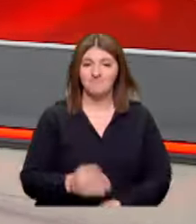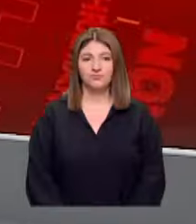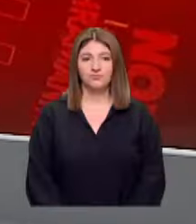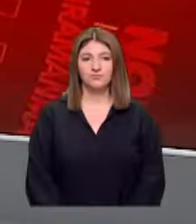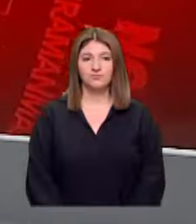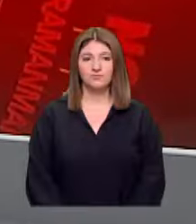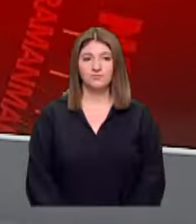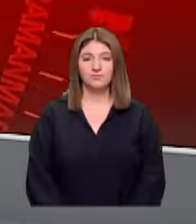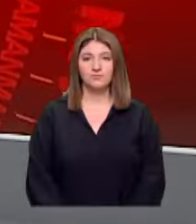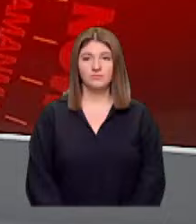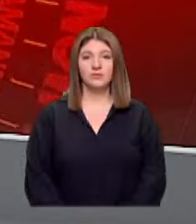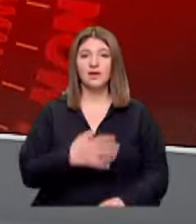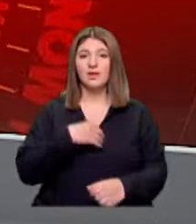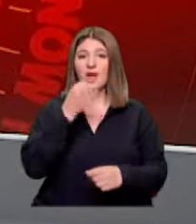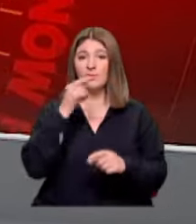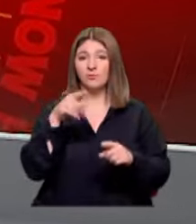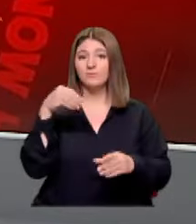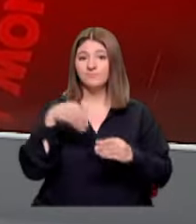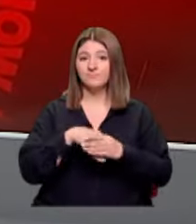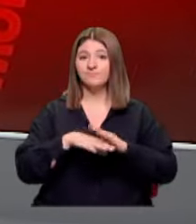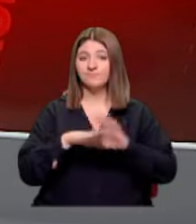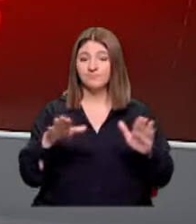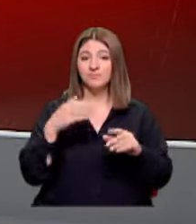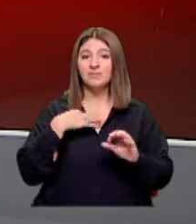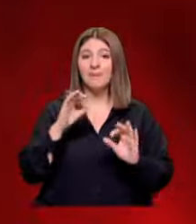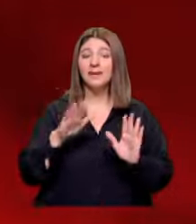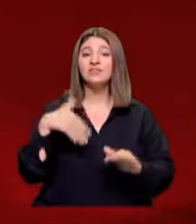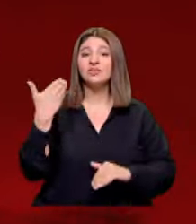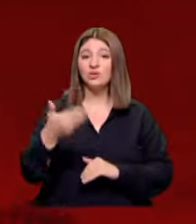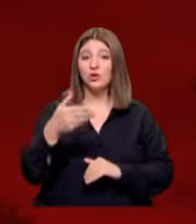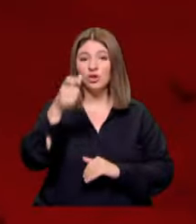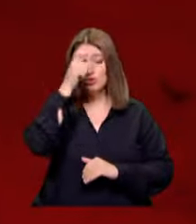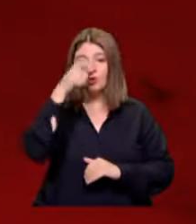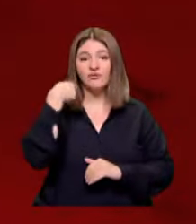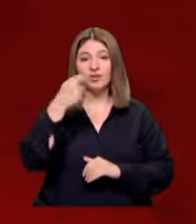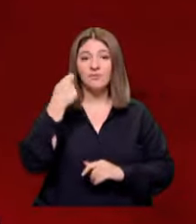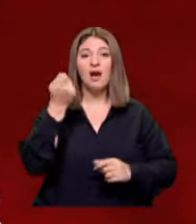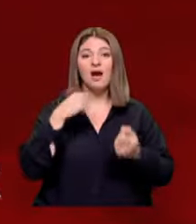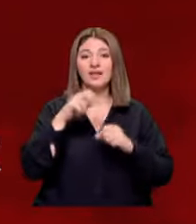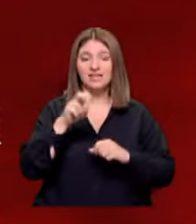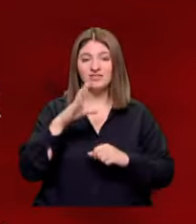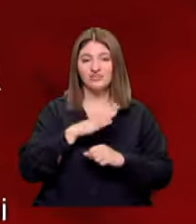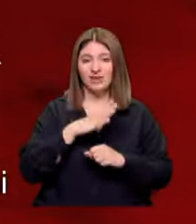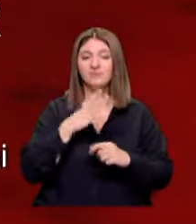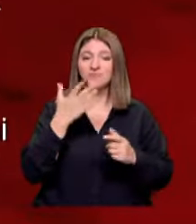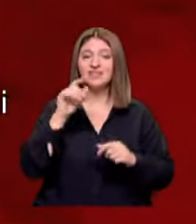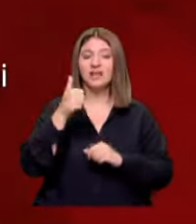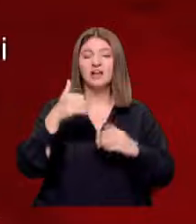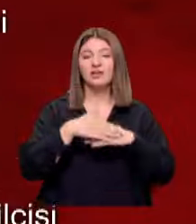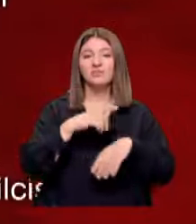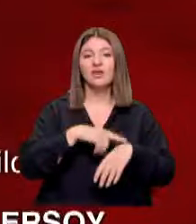Ana Haber bültenimizi burada noktalıyoruz Bizden hemen sonra Türk filmi Hareket 8 var Yarın akşam saat